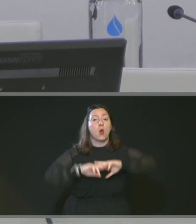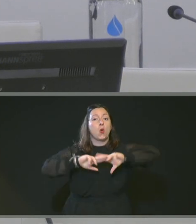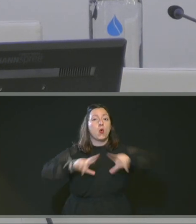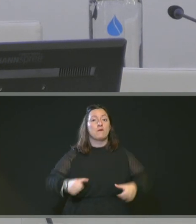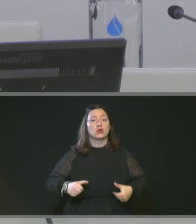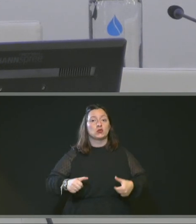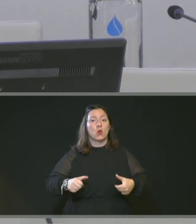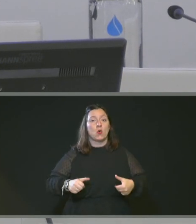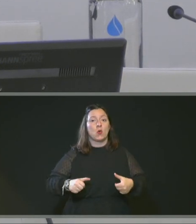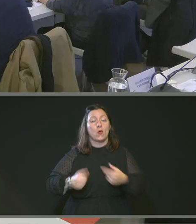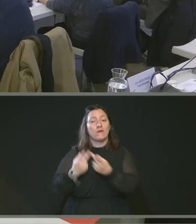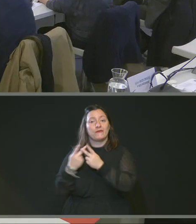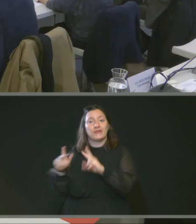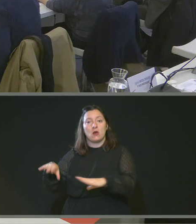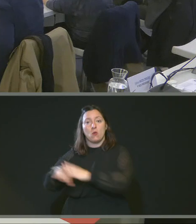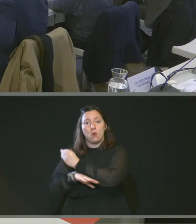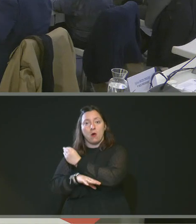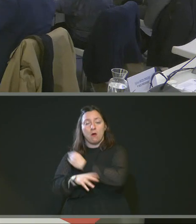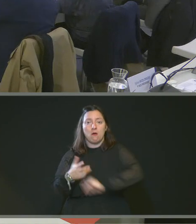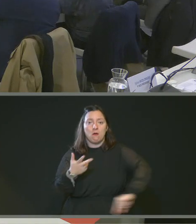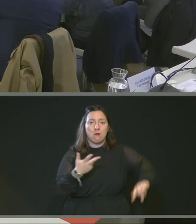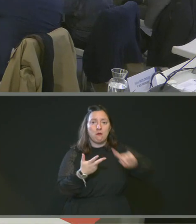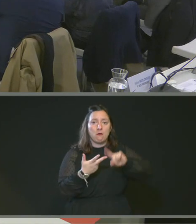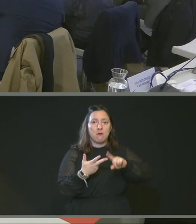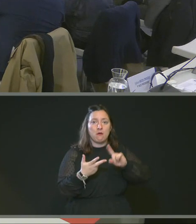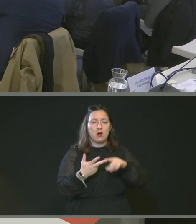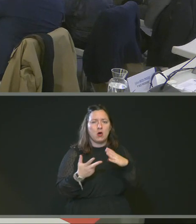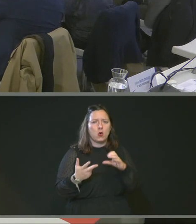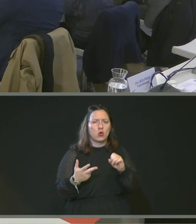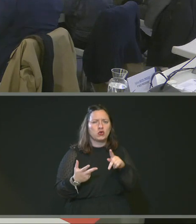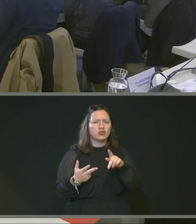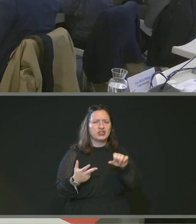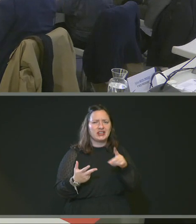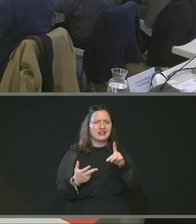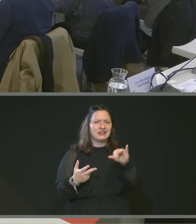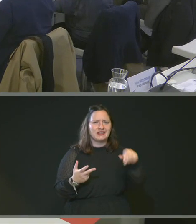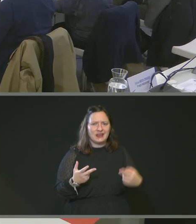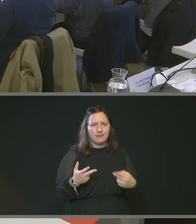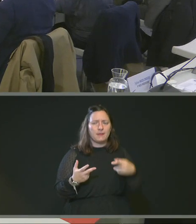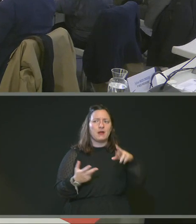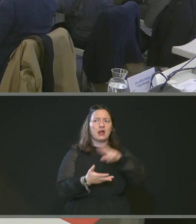à intervenir avec la ville de Rouen et la société Cogedim Région Virgile.